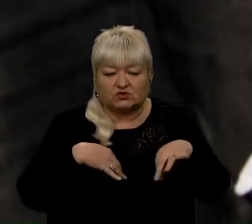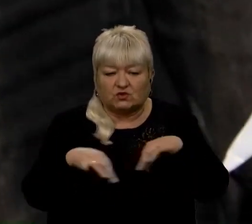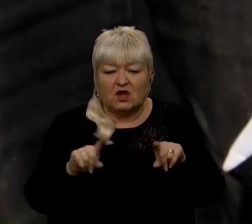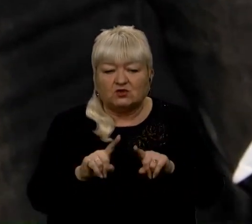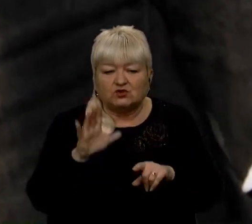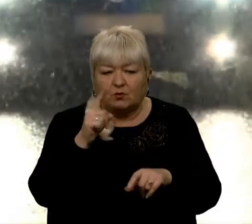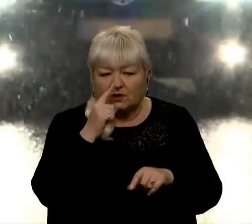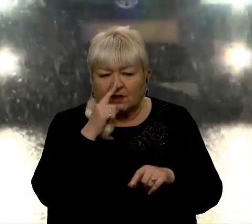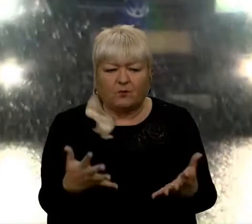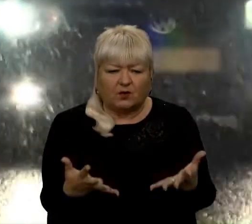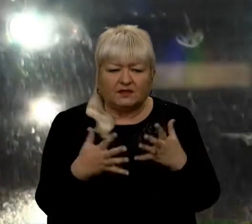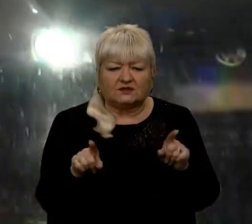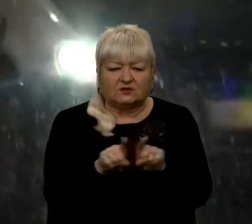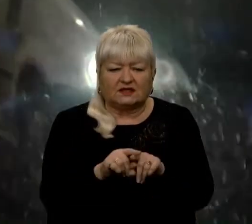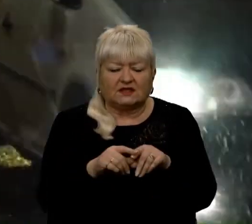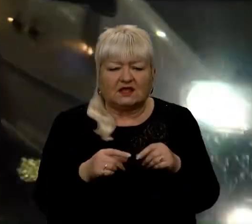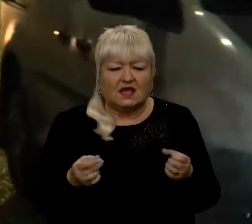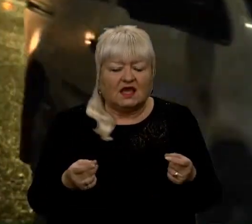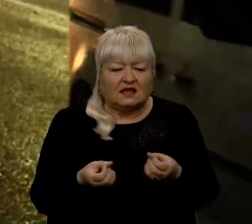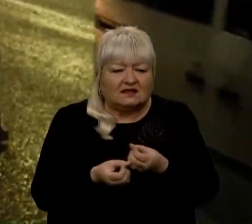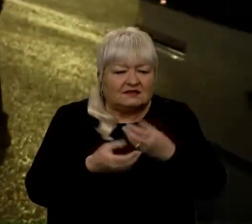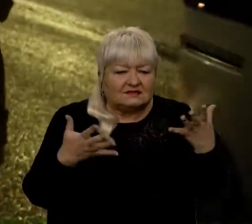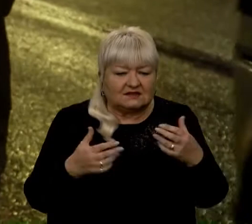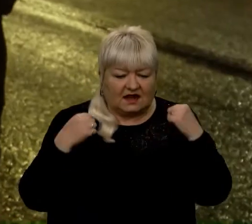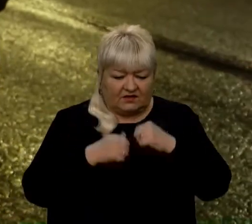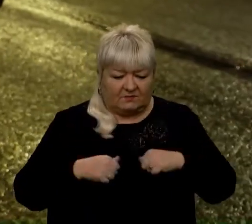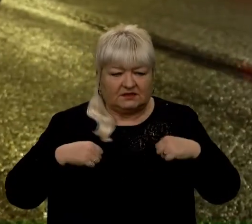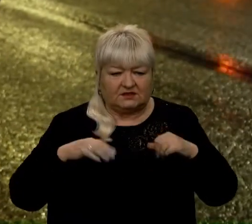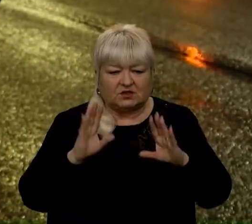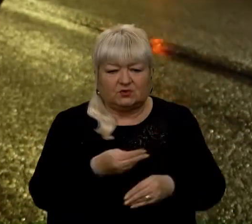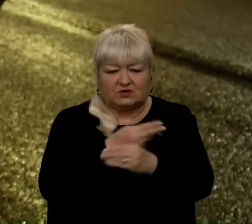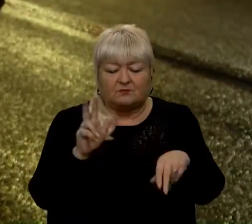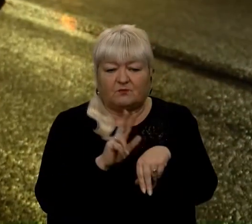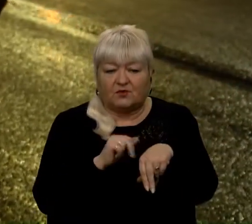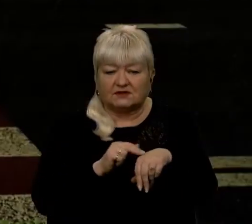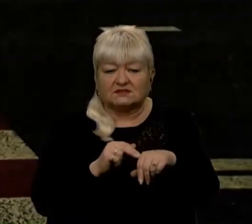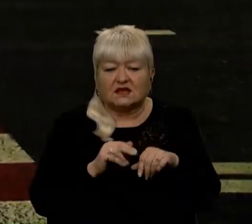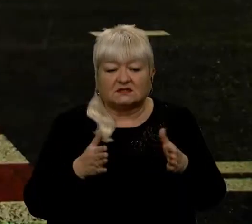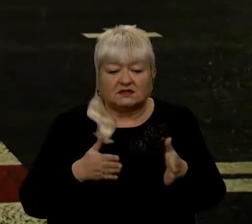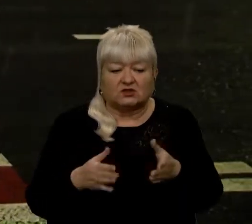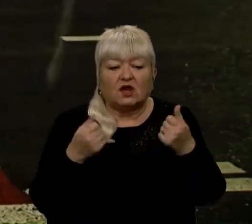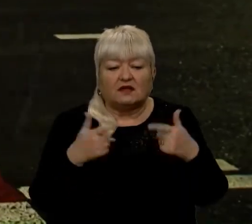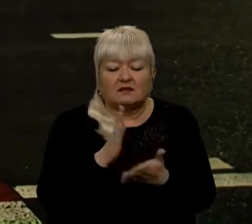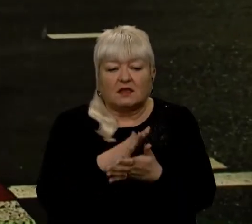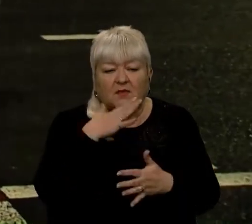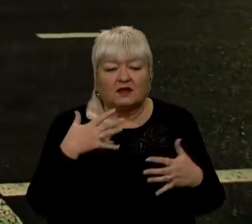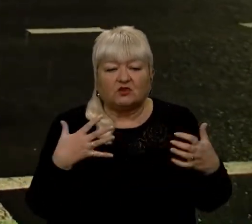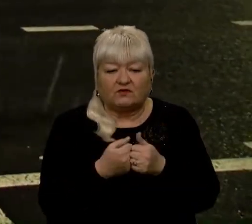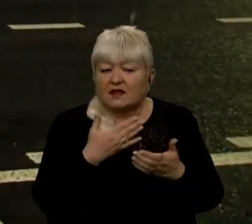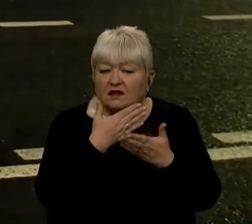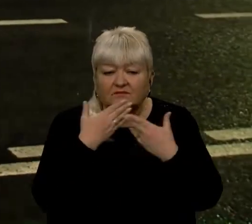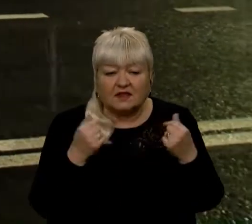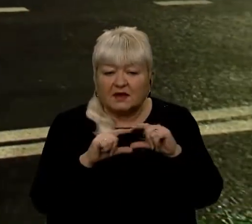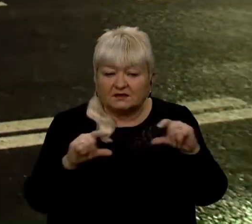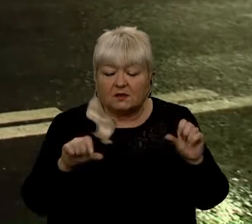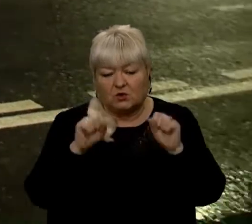яскраві маніжки тепер даруватимуть поліцейські. На трасах, де стається чимало аварій. Не маєте флікера, можете поплатитись